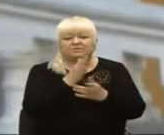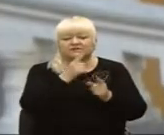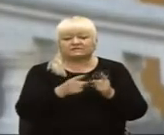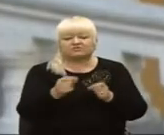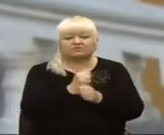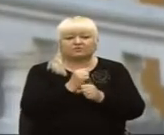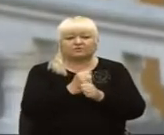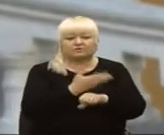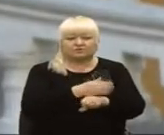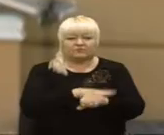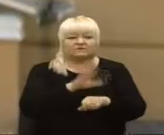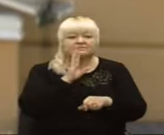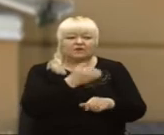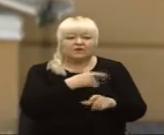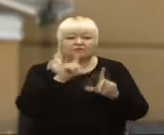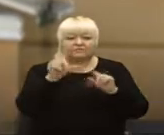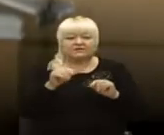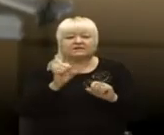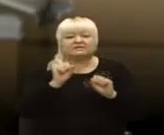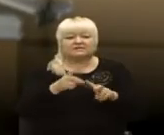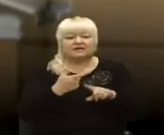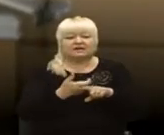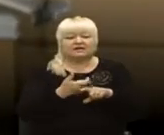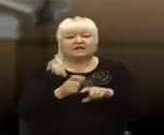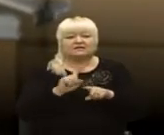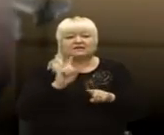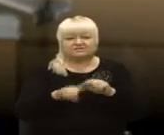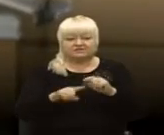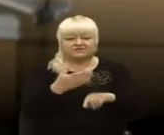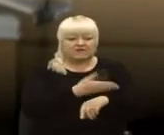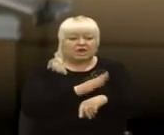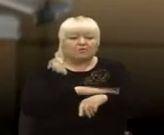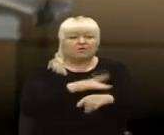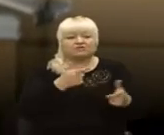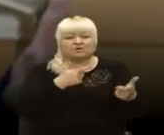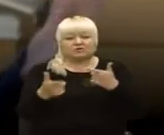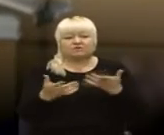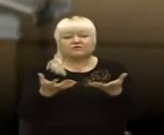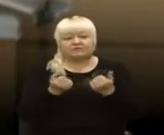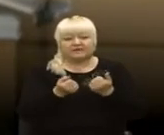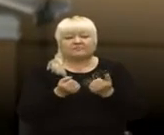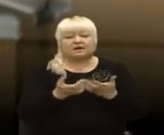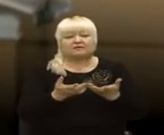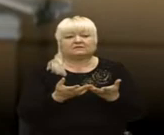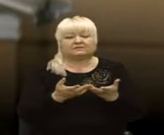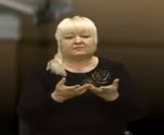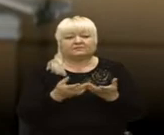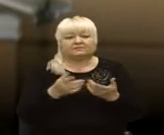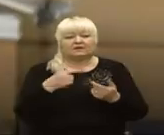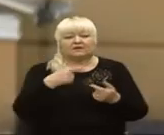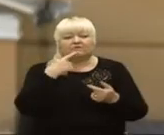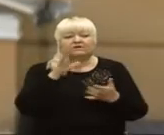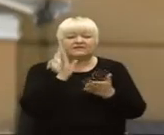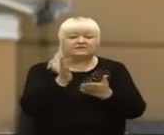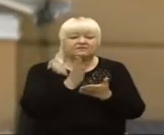хоче туди виїхати якнайшвидше. Польща готова приймати, вже готує, по новинах люди бачуть, чартерні рейси. Ми вас